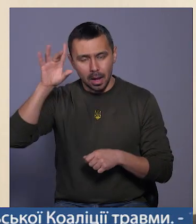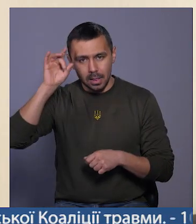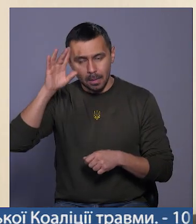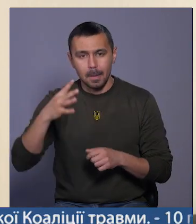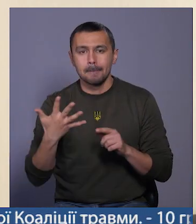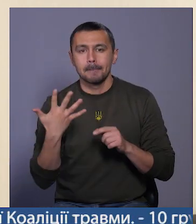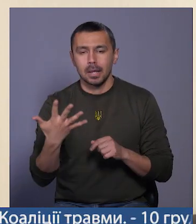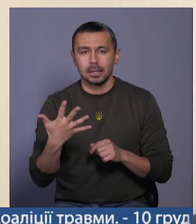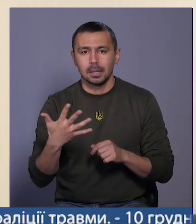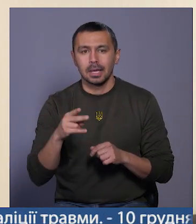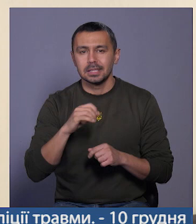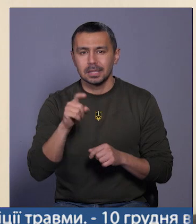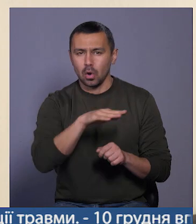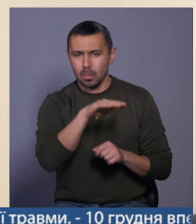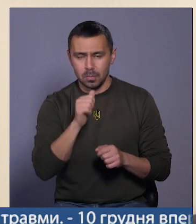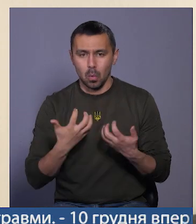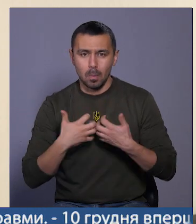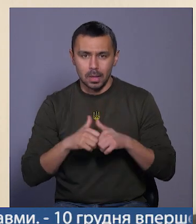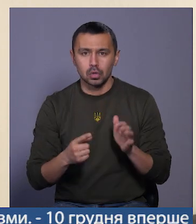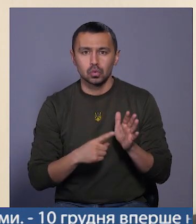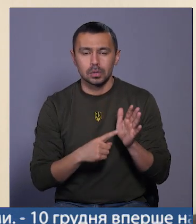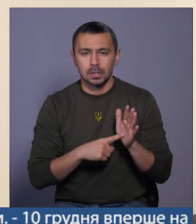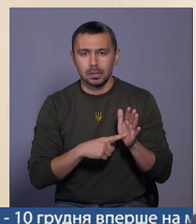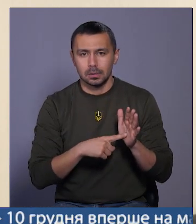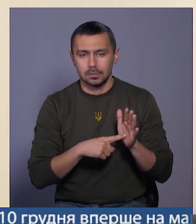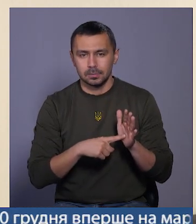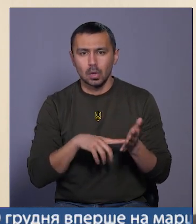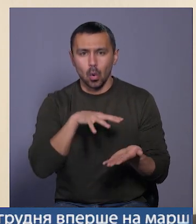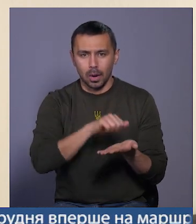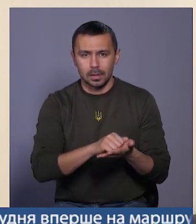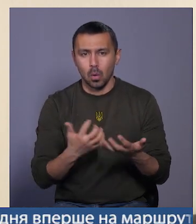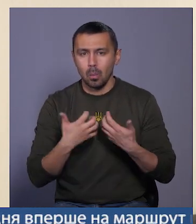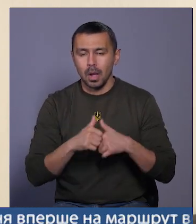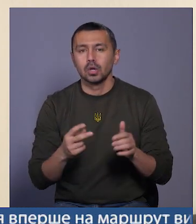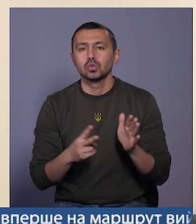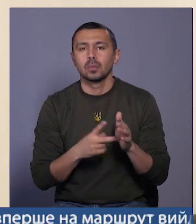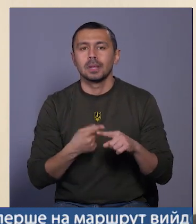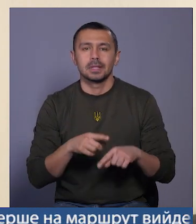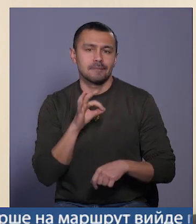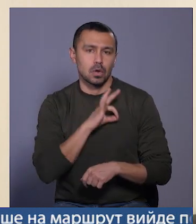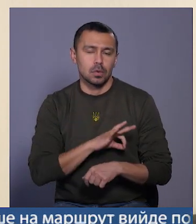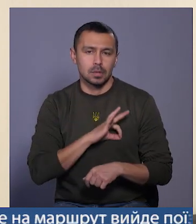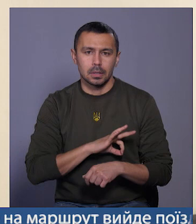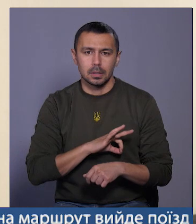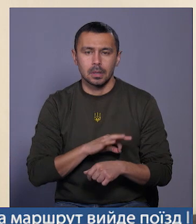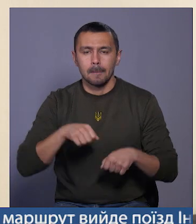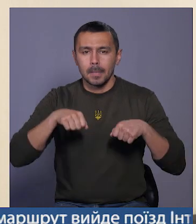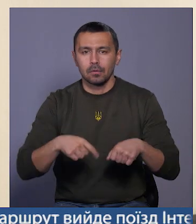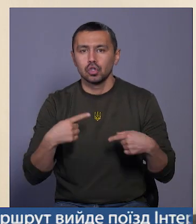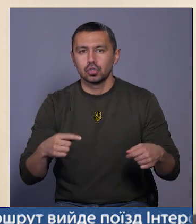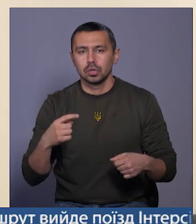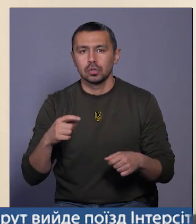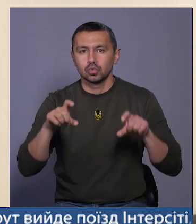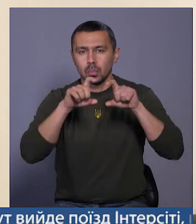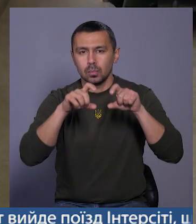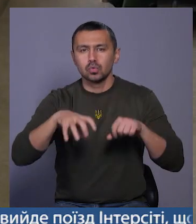п'ятий – це лізинг обладнання, шостий – це оренда обладнання, і сьомий – це використання правгінніших суб'єктів господарювання,